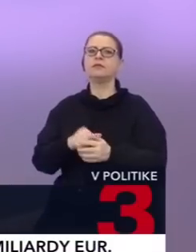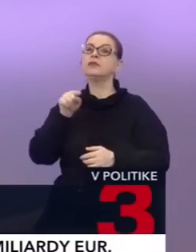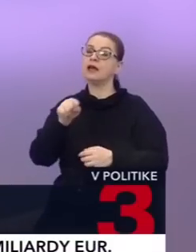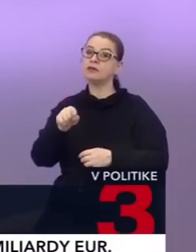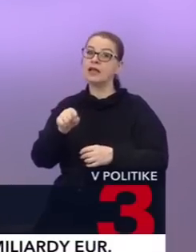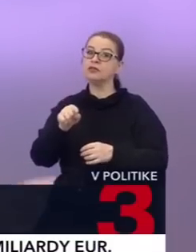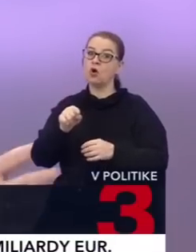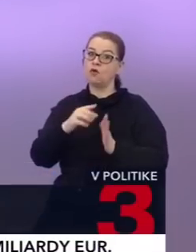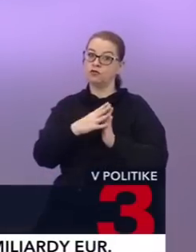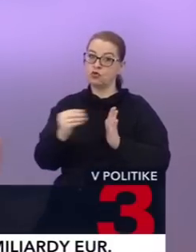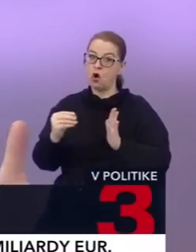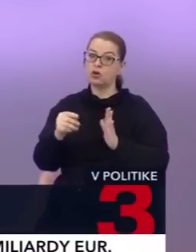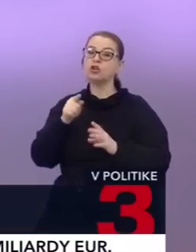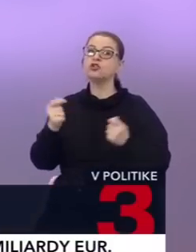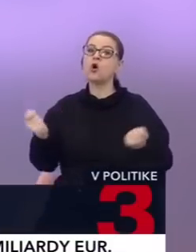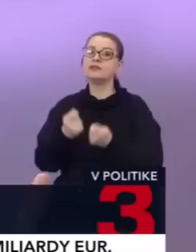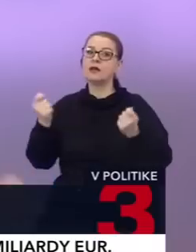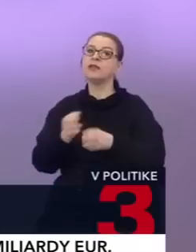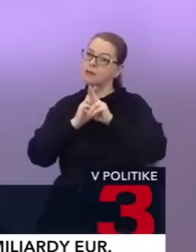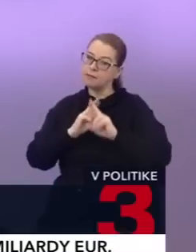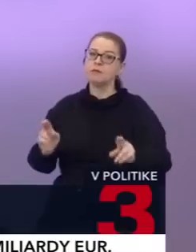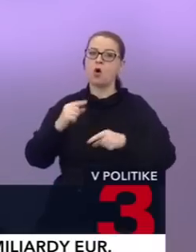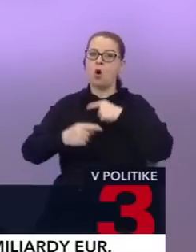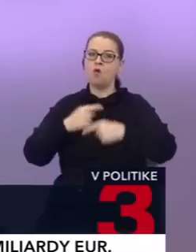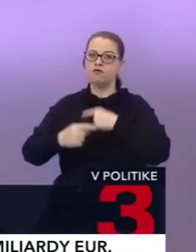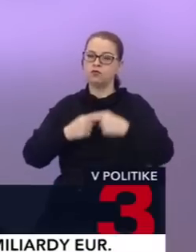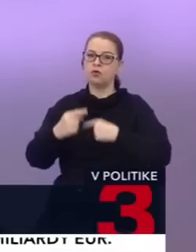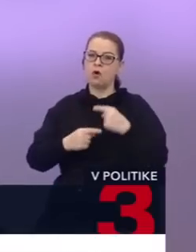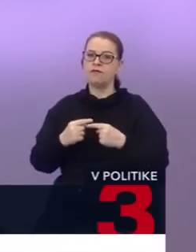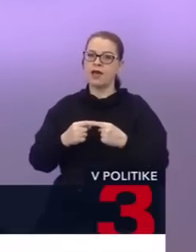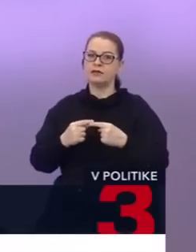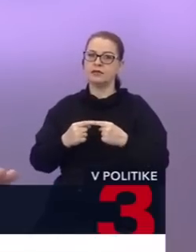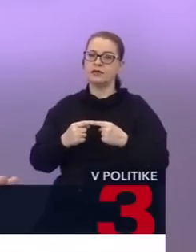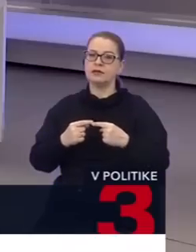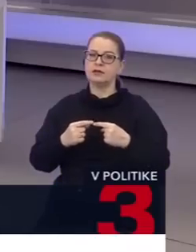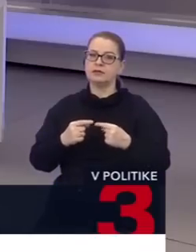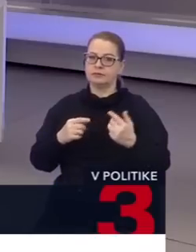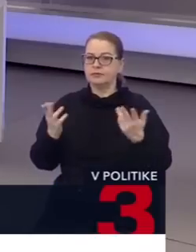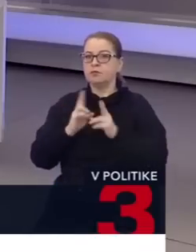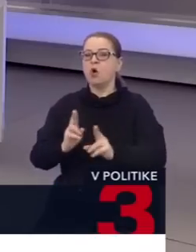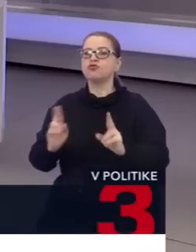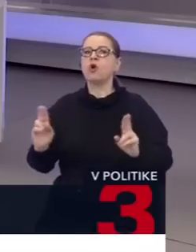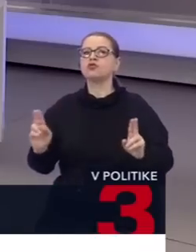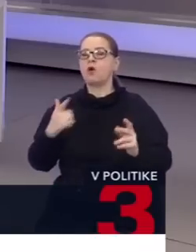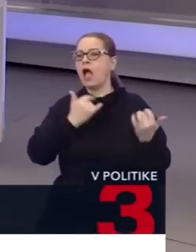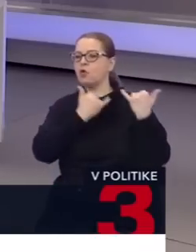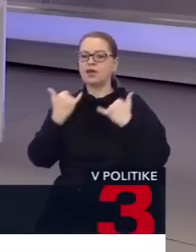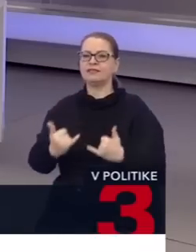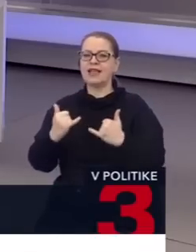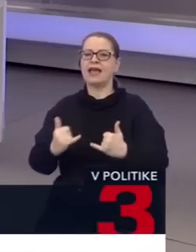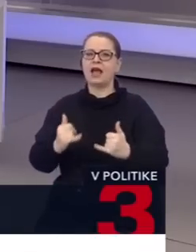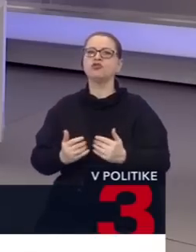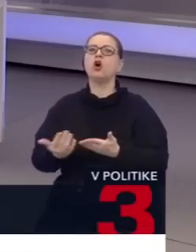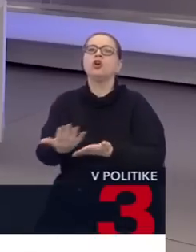predstavila, by do septembera mohol fungovať s najvyššiou možnou legitimitou, ktorá je dnes dostupná. Dobre, pán premiér. Samozrejme, nie je to plná